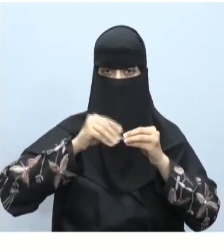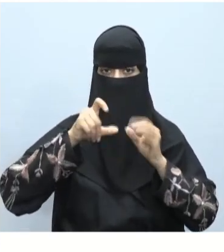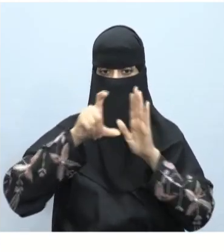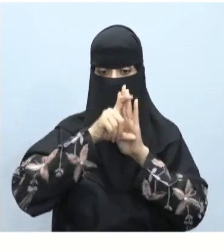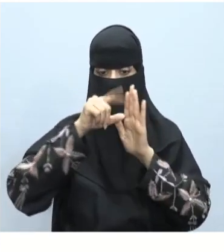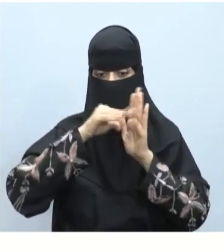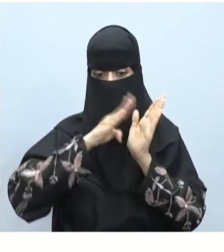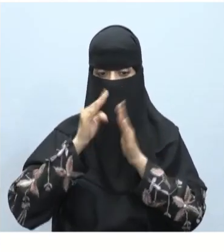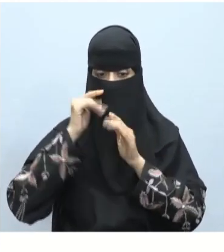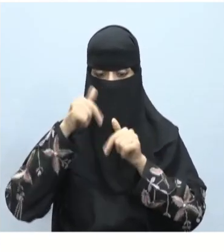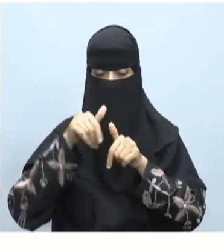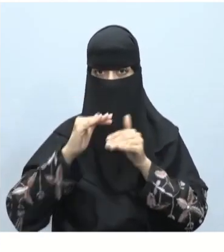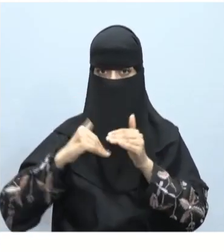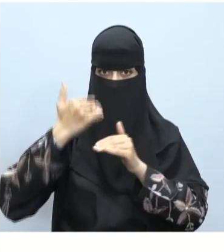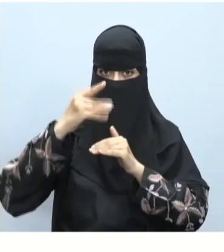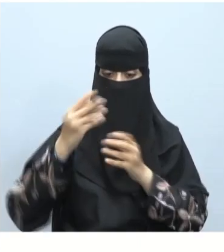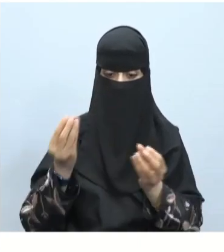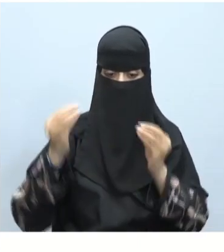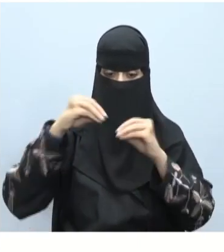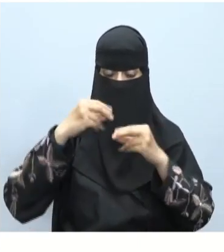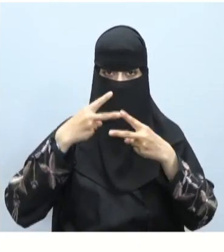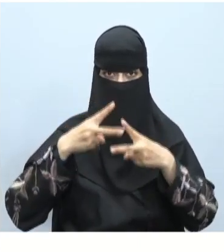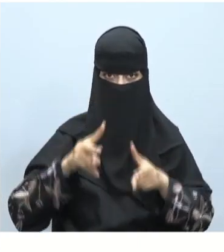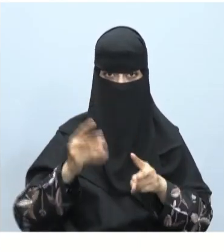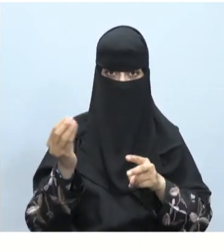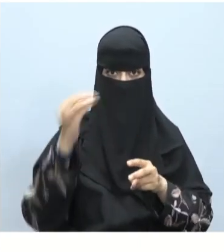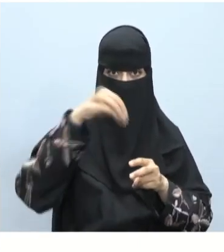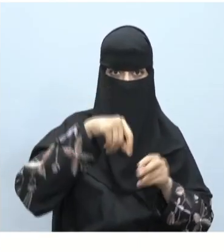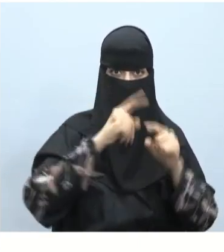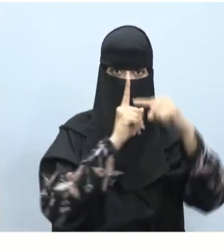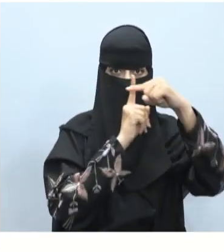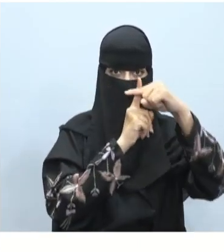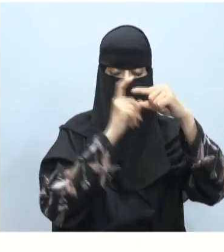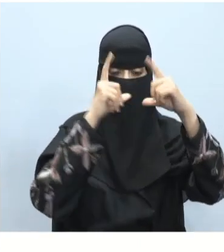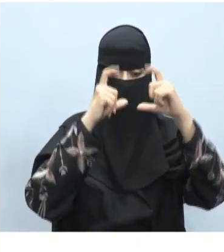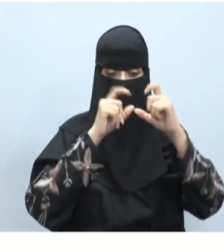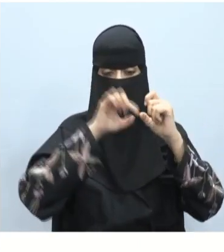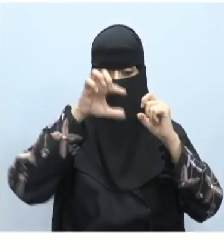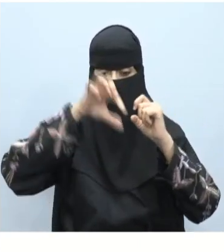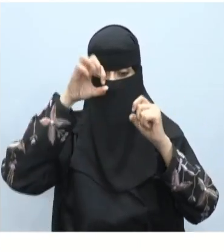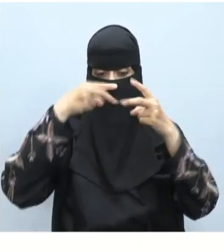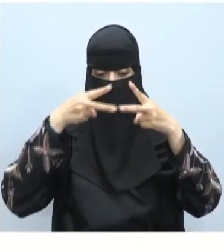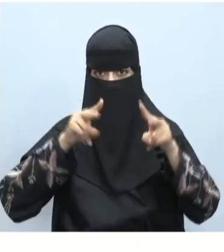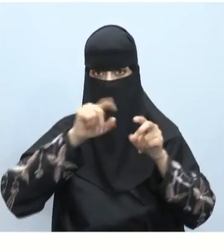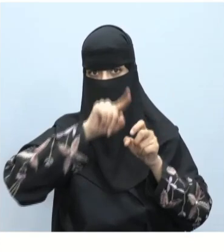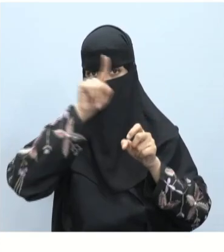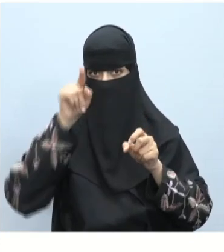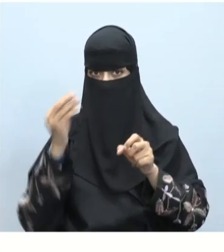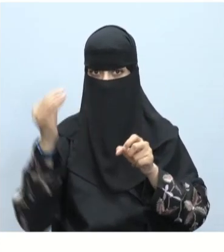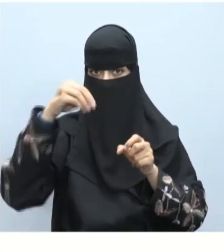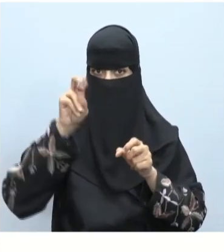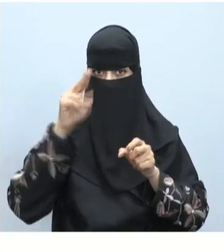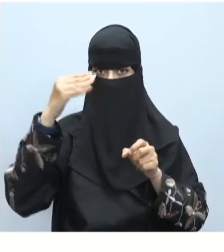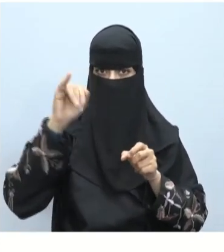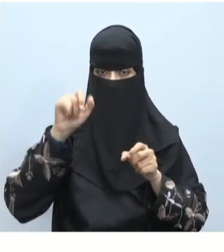الصور والنصوص بعد فتح الموقع نضغط على علامة إضافة الصور ومن القائمة نضغط على تحميل